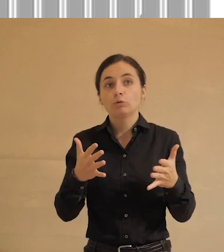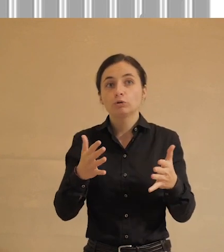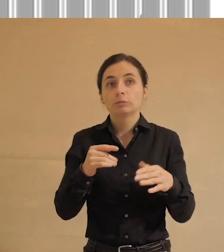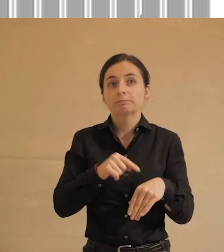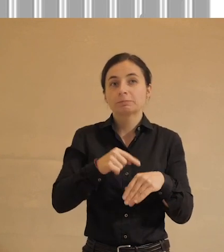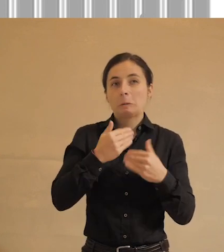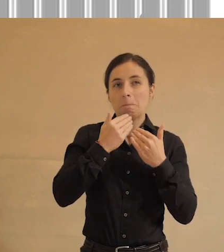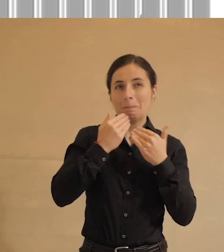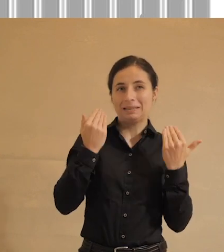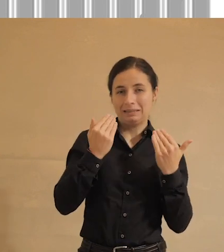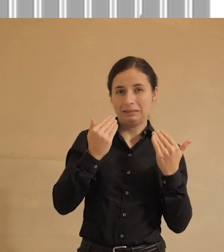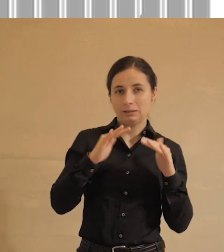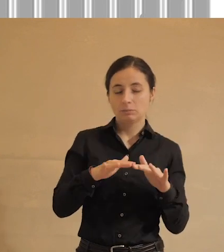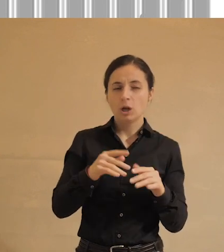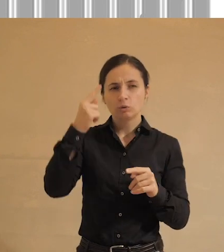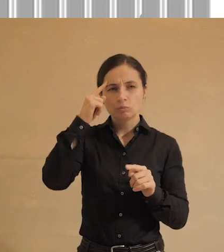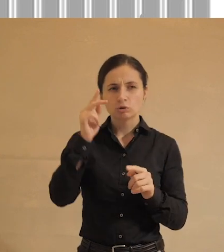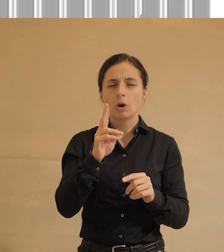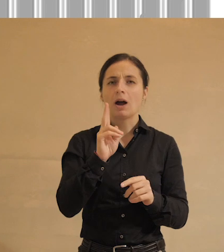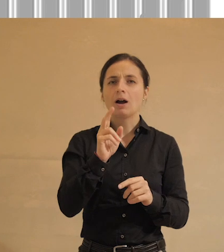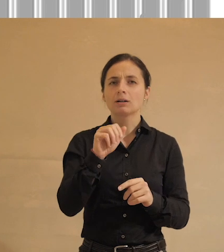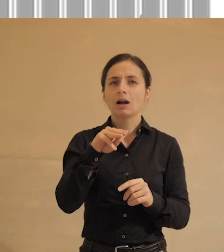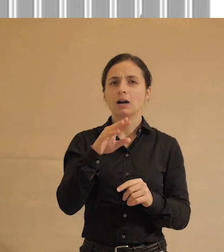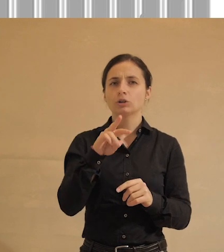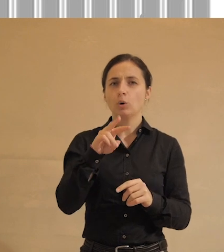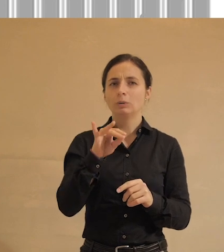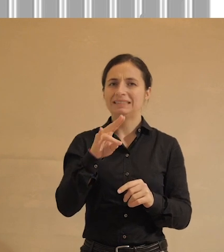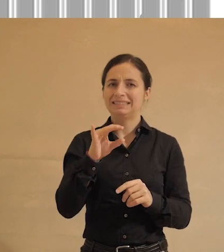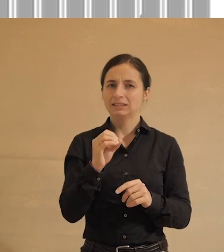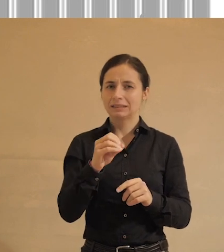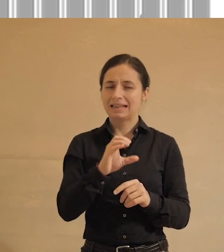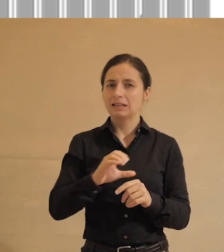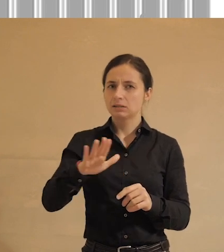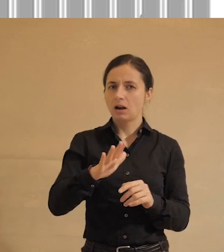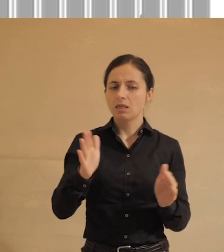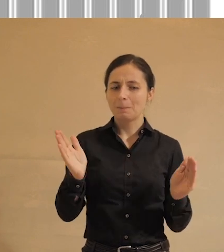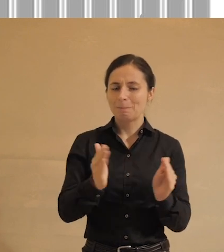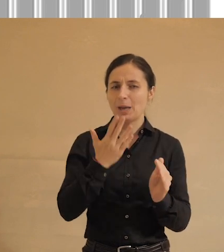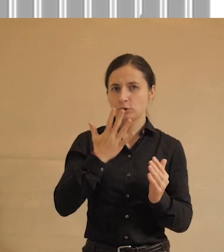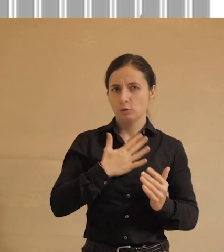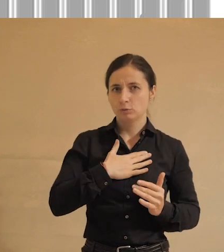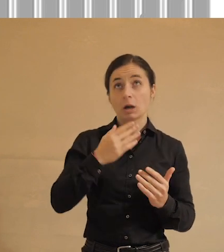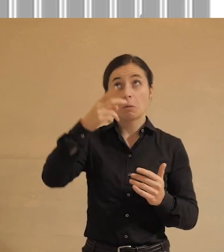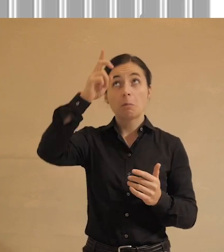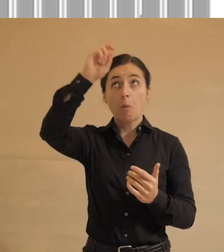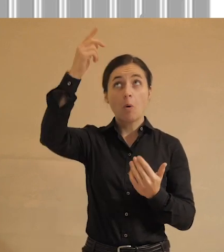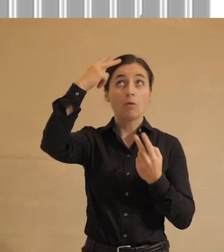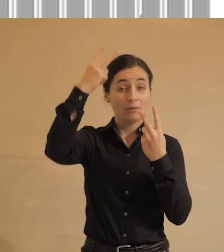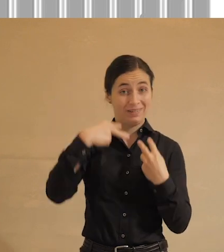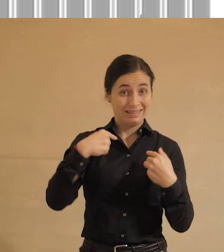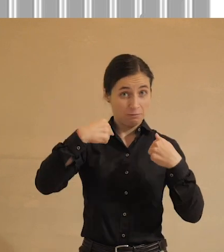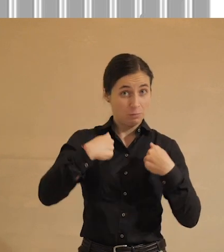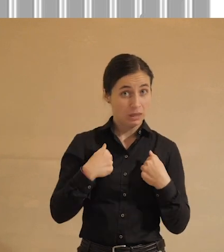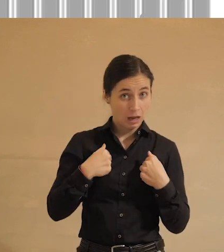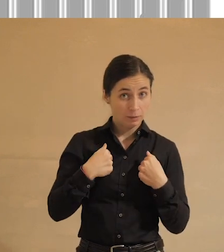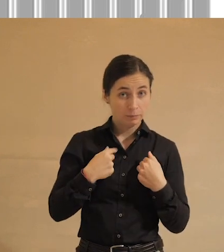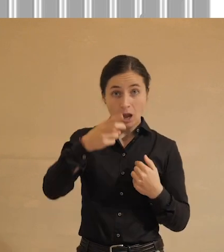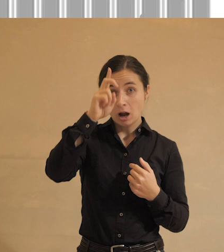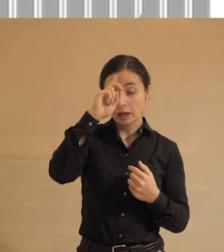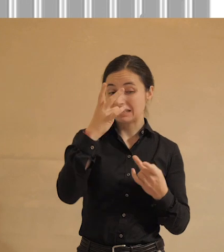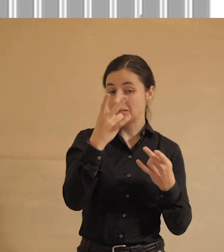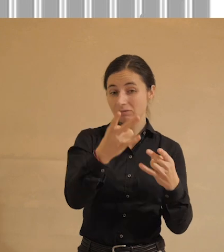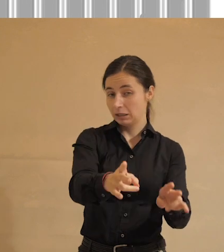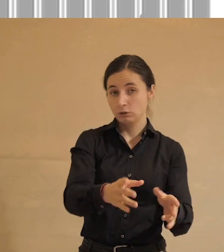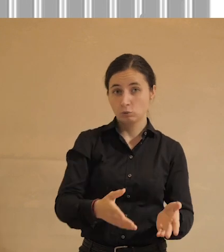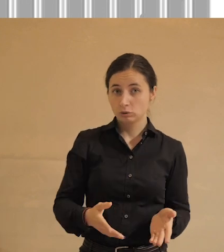некоторое ощущение, что католические страны меньше любят это дело. Типа бог видит меня, а государству не